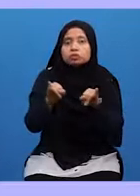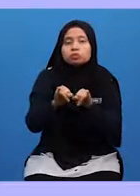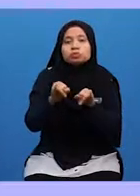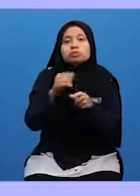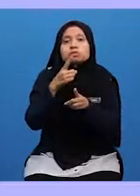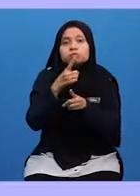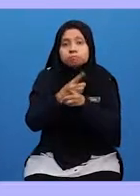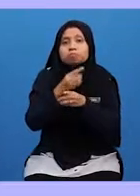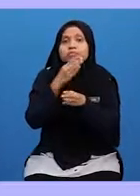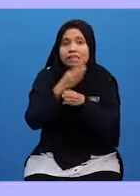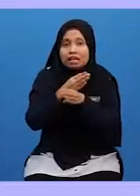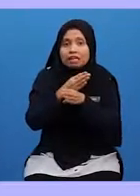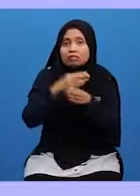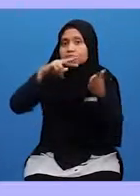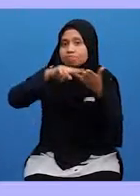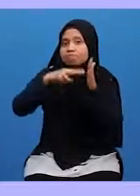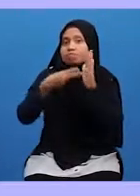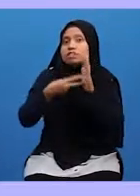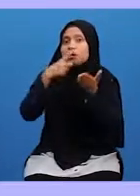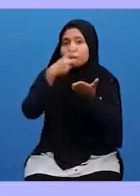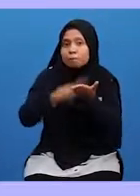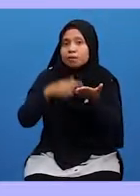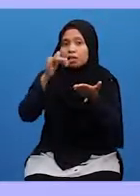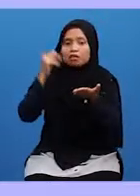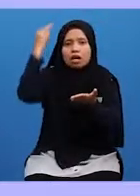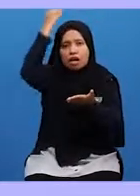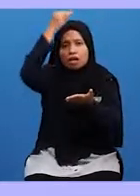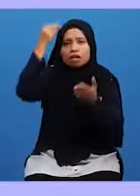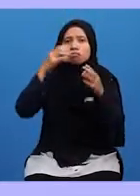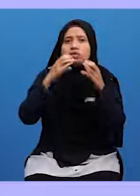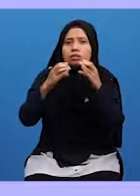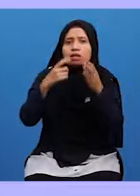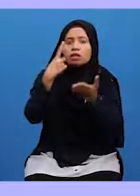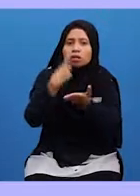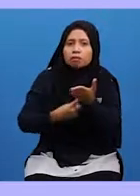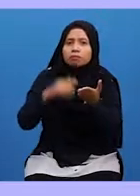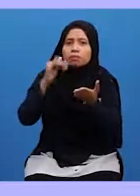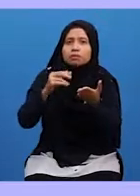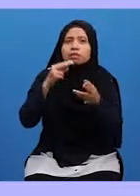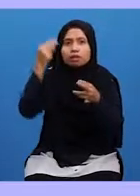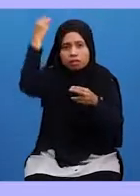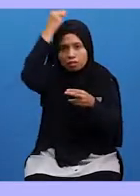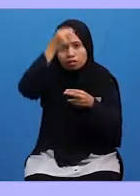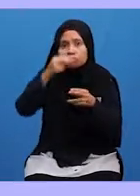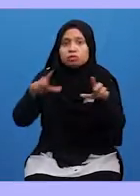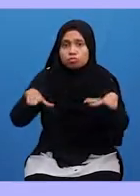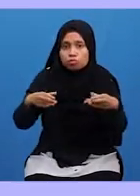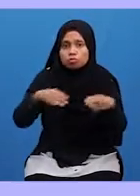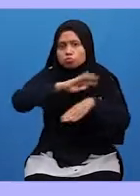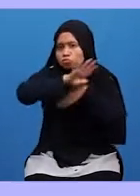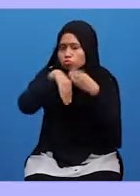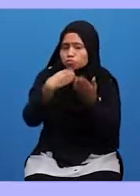benar Bermaksud Apa yang Nabi cakap Apa yang Nabi lakukan Semuanya